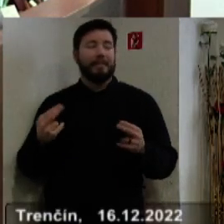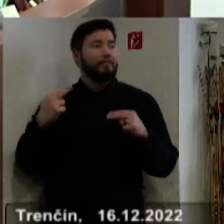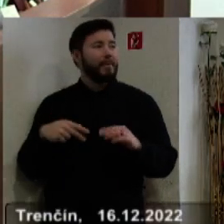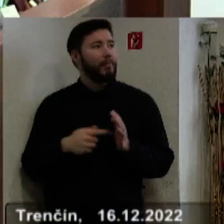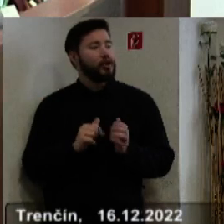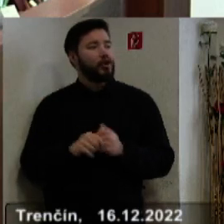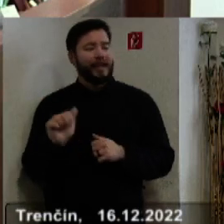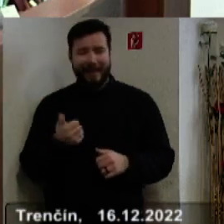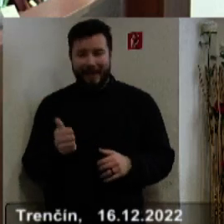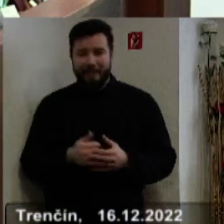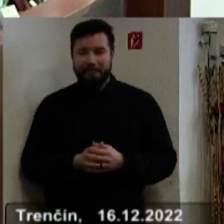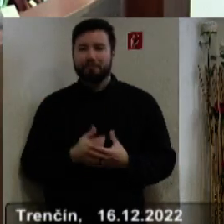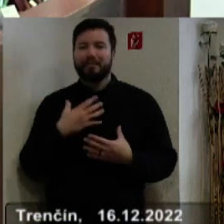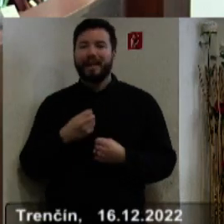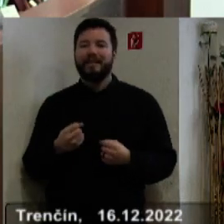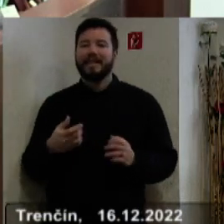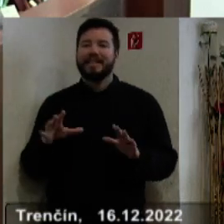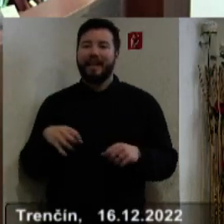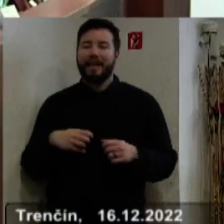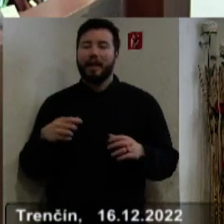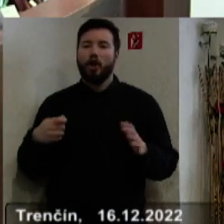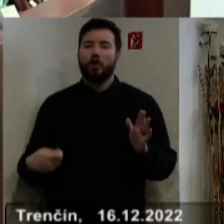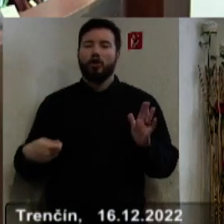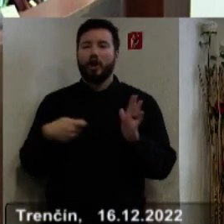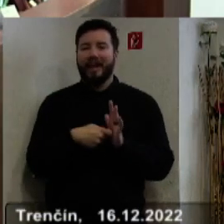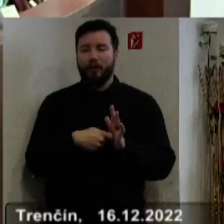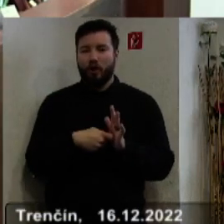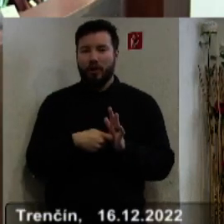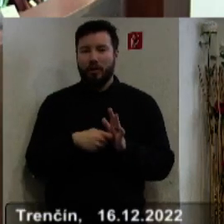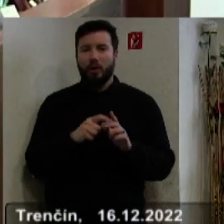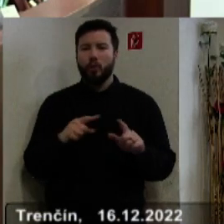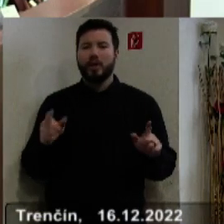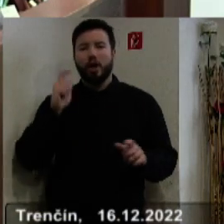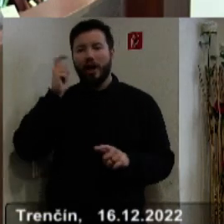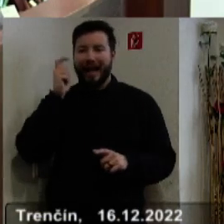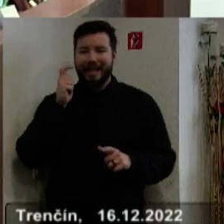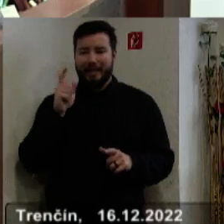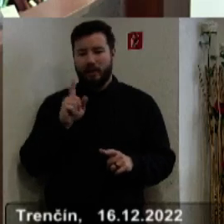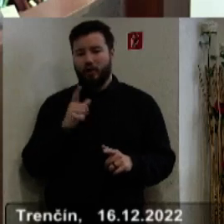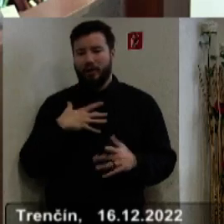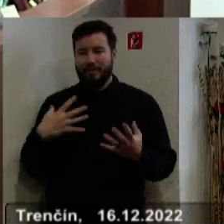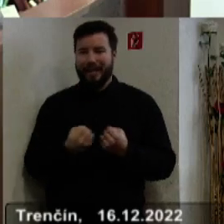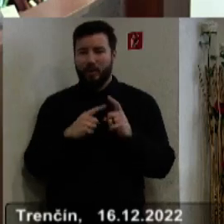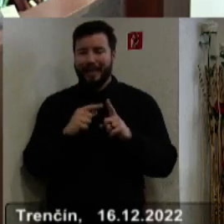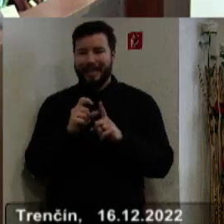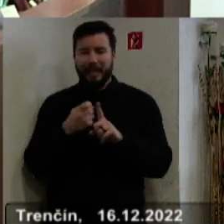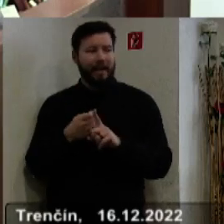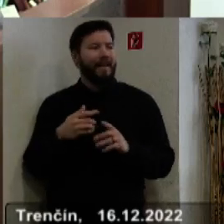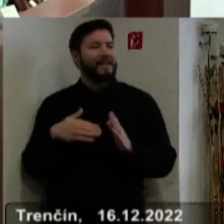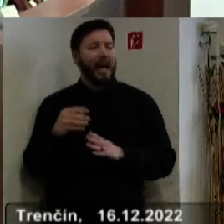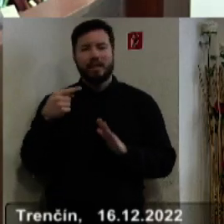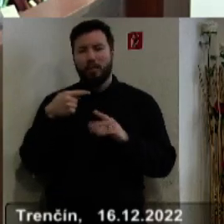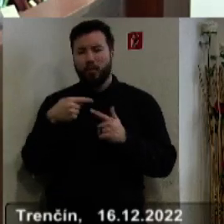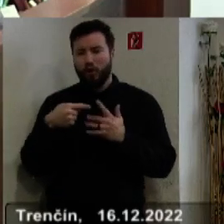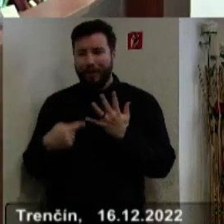11 a to je návrh na schválenie dodatkov s reaďovacím listinám organizácií zraďovateľskej posobnosti TSK. Je tam viacero tých bodov, ja